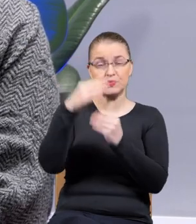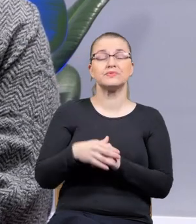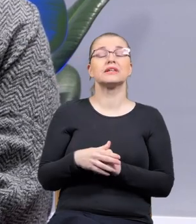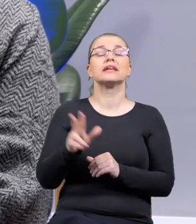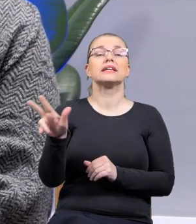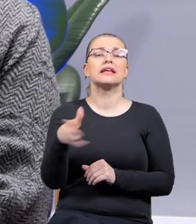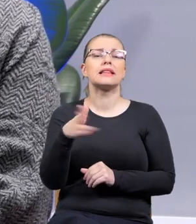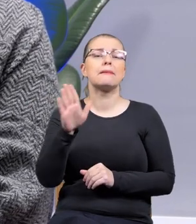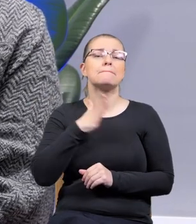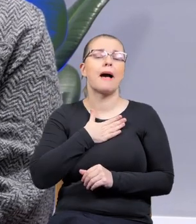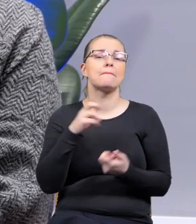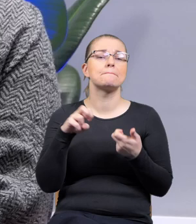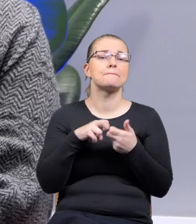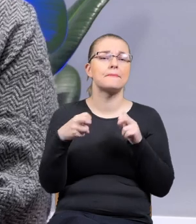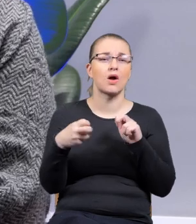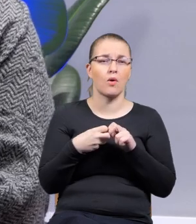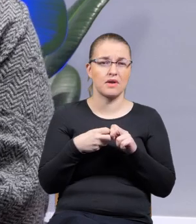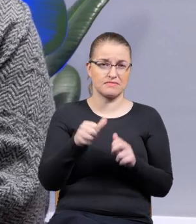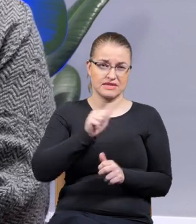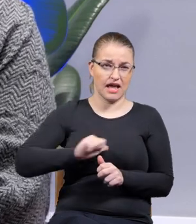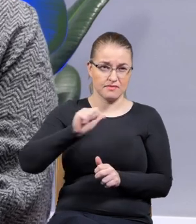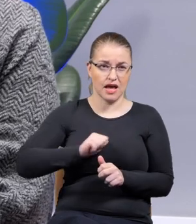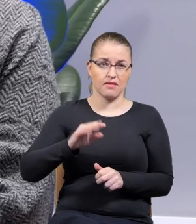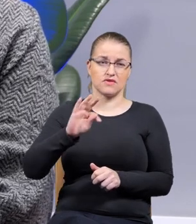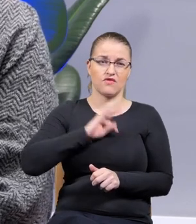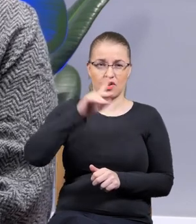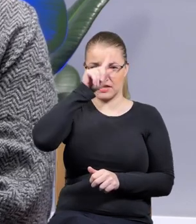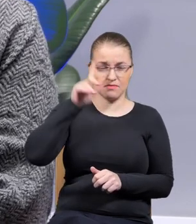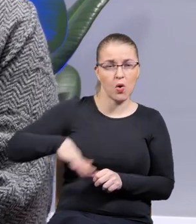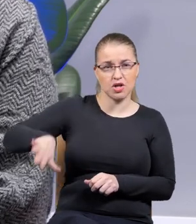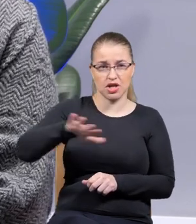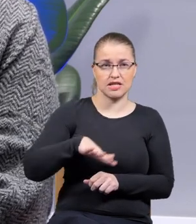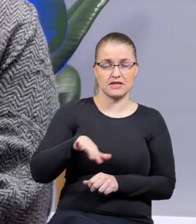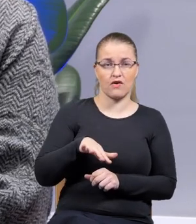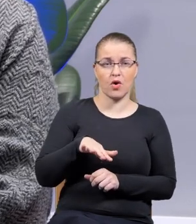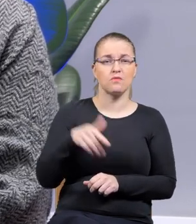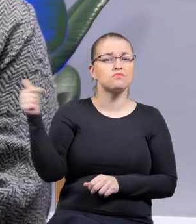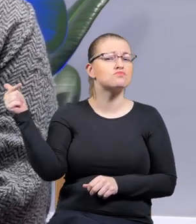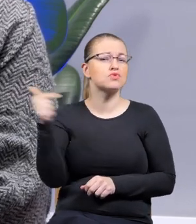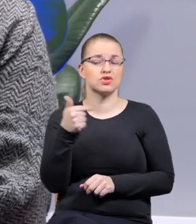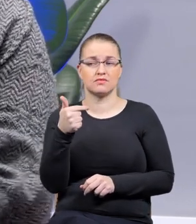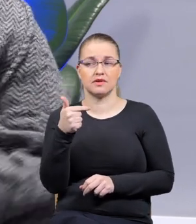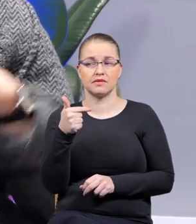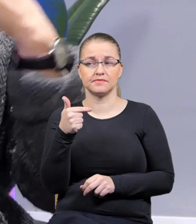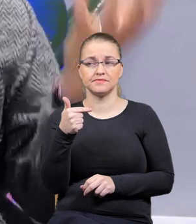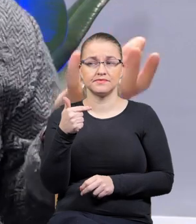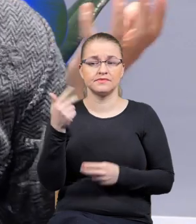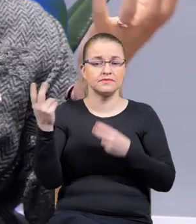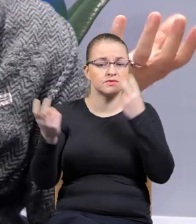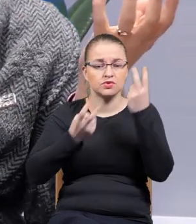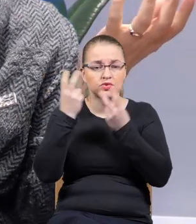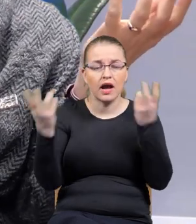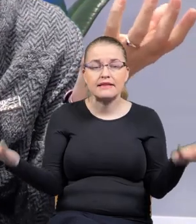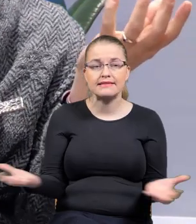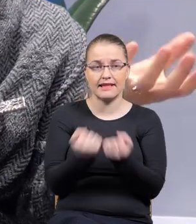kiedy mamy jakiś problem z nami samymi albo z naszym społeczeństwem, to musimy jakby znaleźć